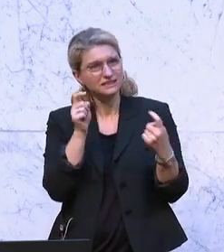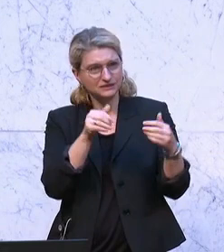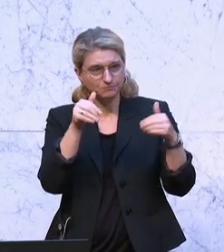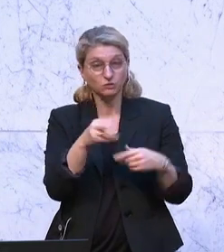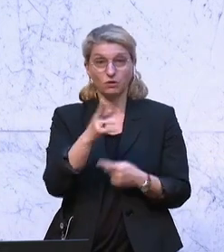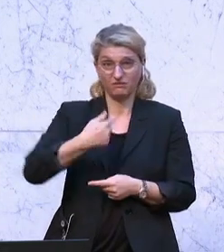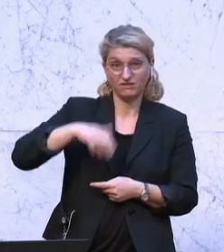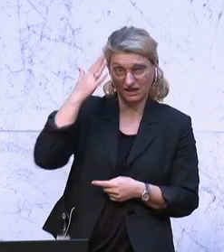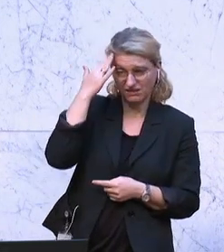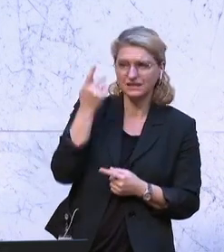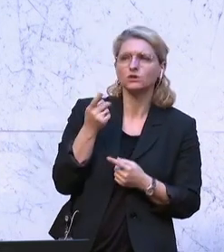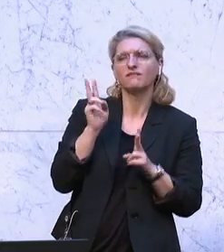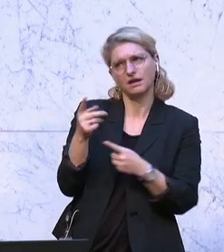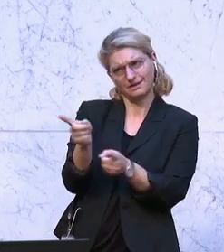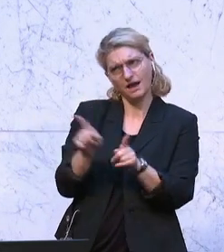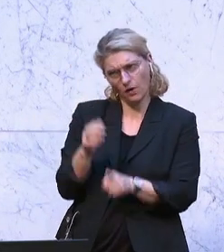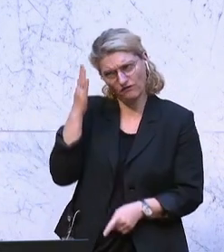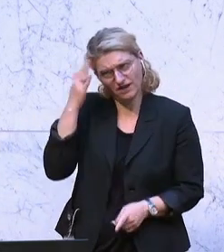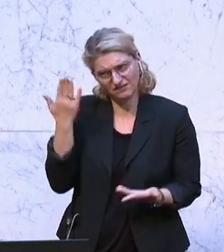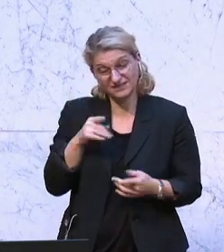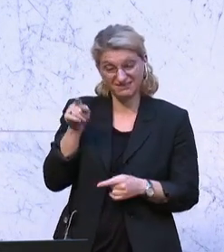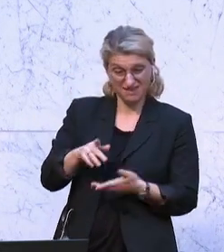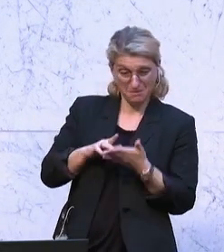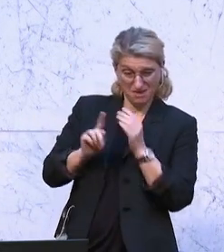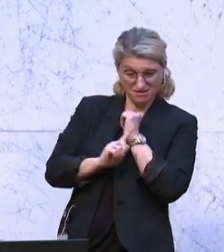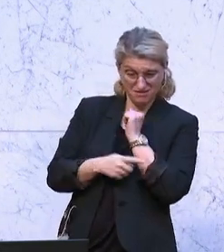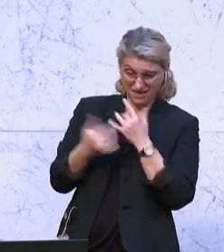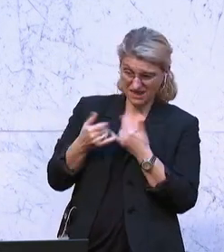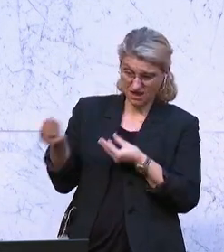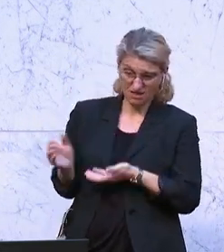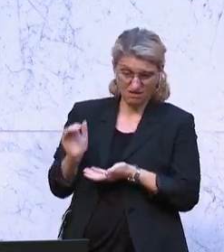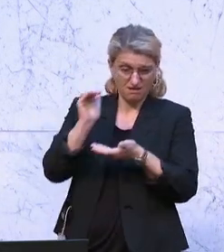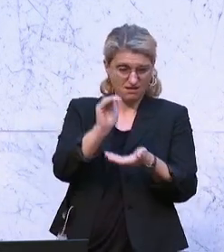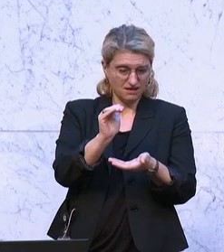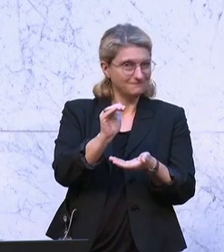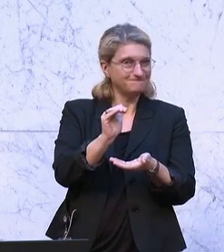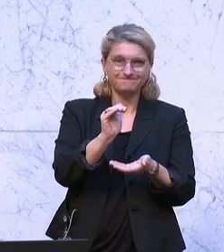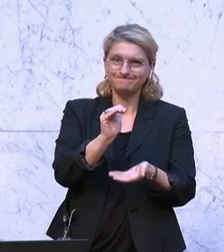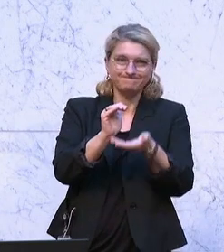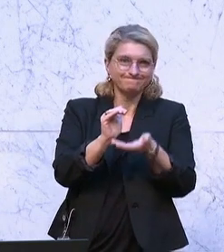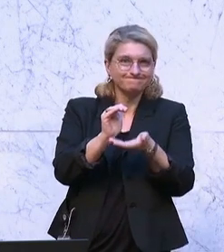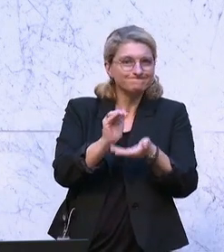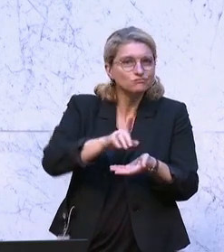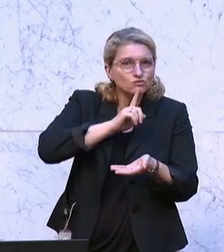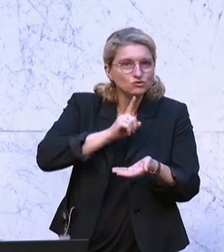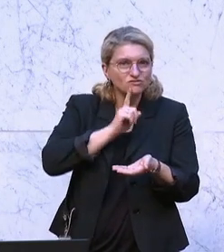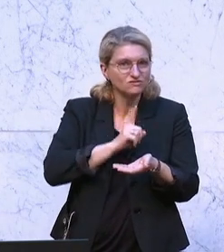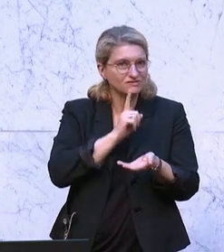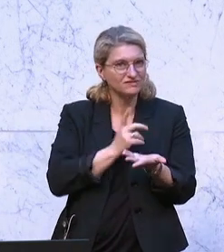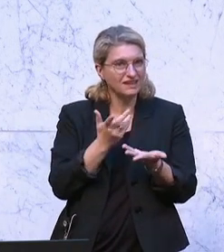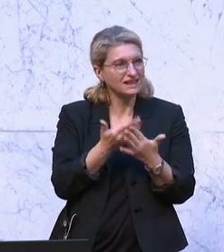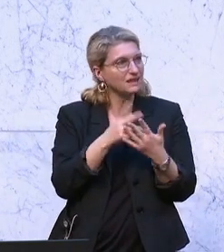wissen und auch ihr wisst in Wirklichkeit, die Mittel, die jetzt zur Verfügung gestellt werden, reichen nicht dafür aus, das